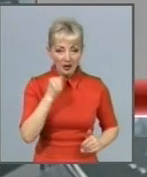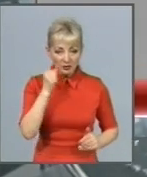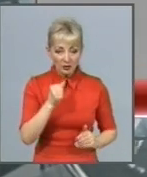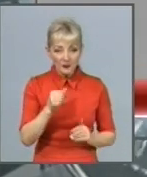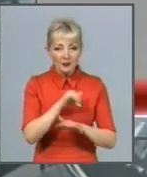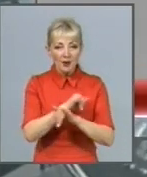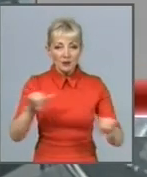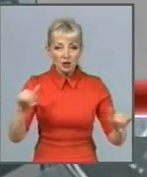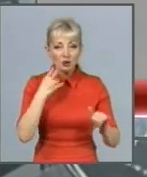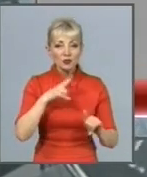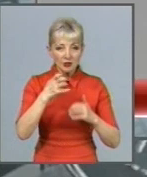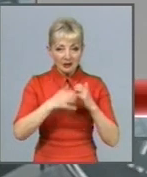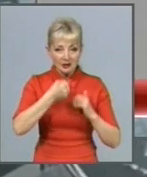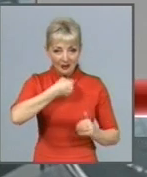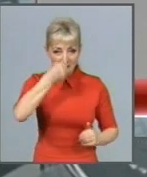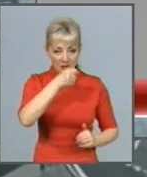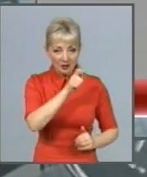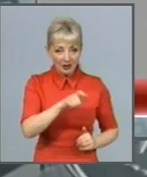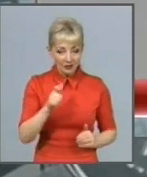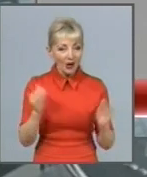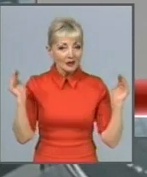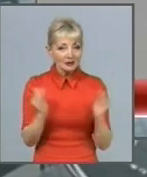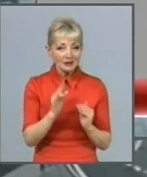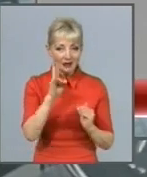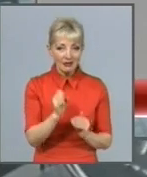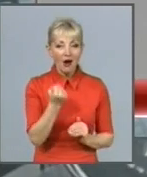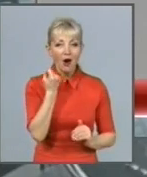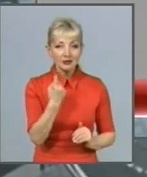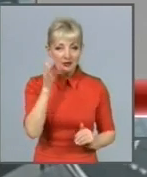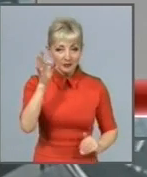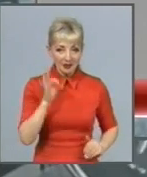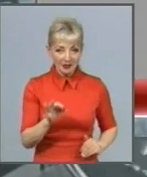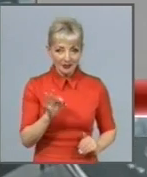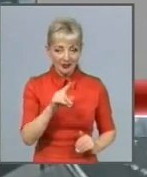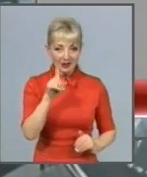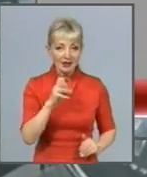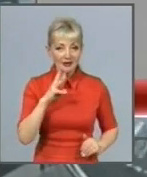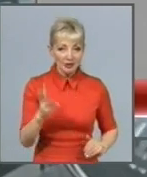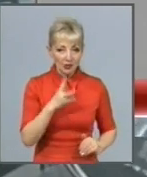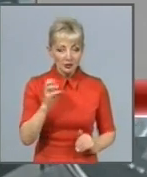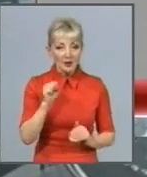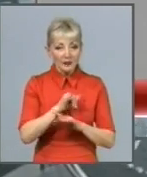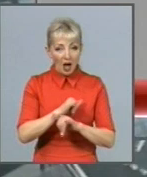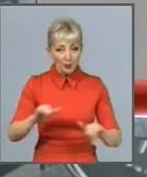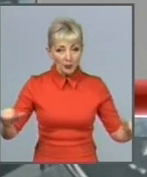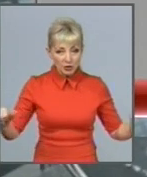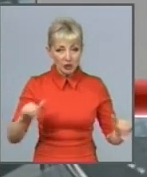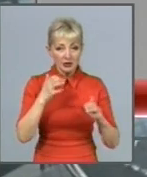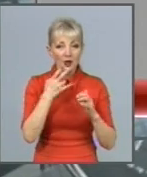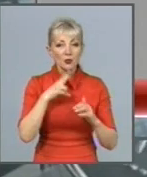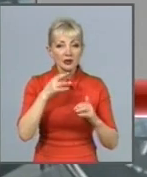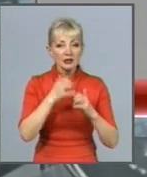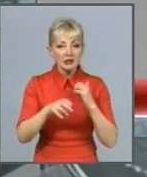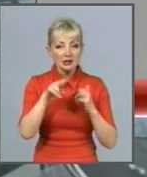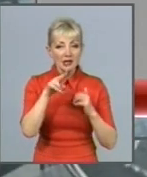серед дорослого населення знизилась на 11% за три роки. А поширеність куріння серед підлітків у віці 12